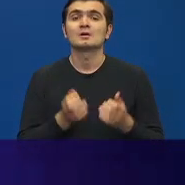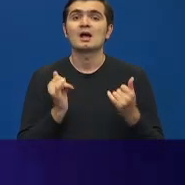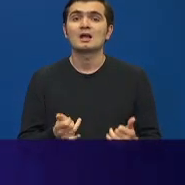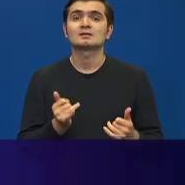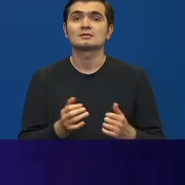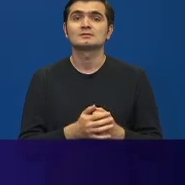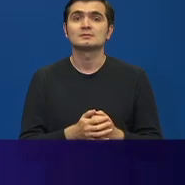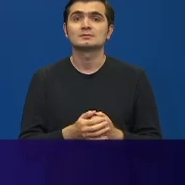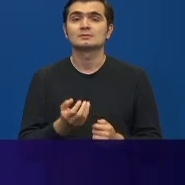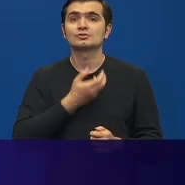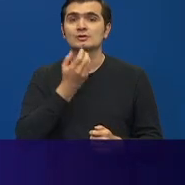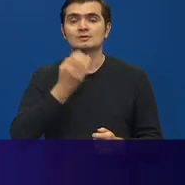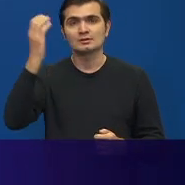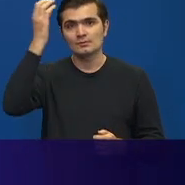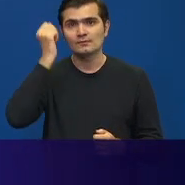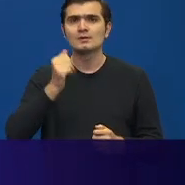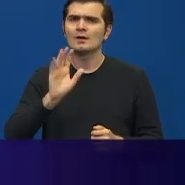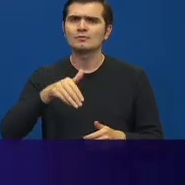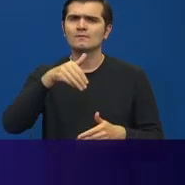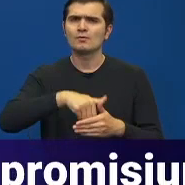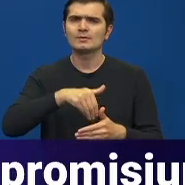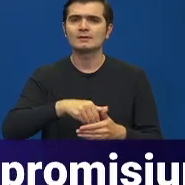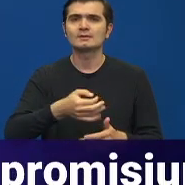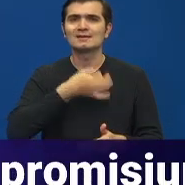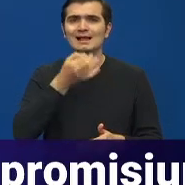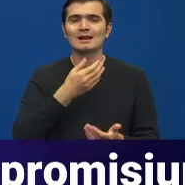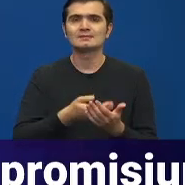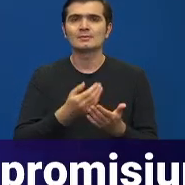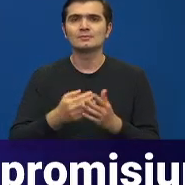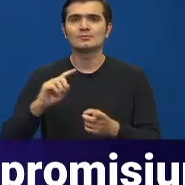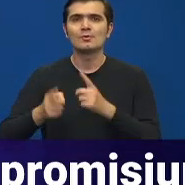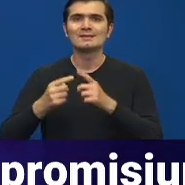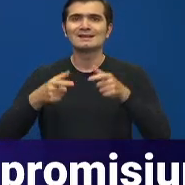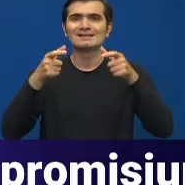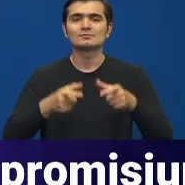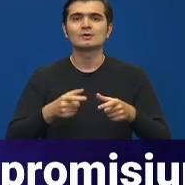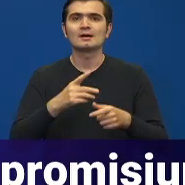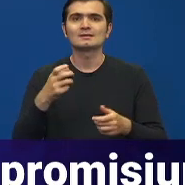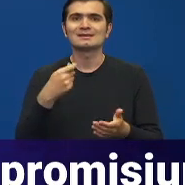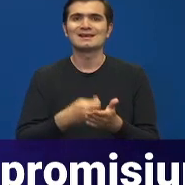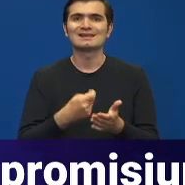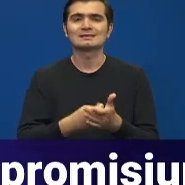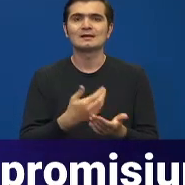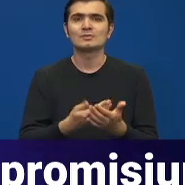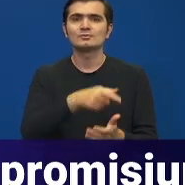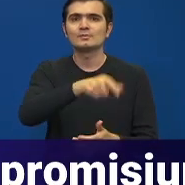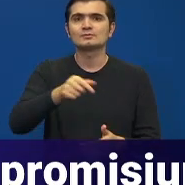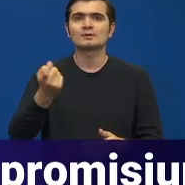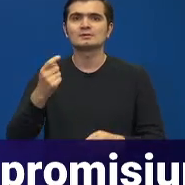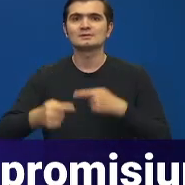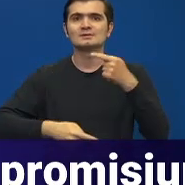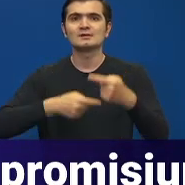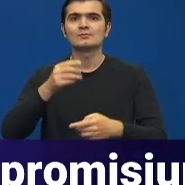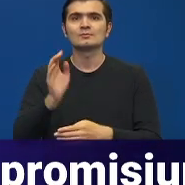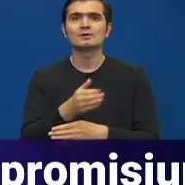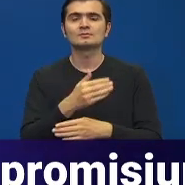astăzi, în cadrul cedinței de guvern, a fost adoptată declarația privind politica sectorială de salarizare a personalului din Sistemul Național